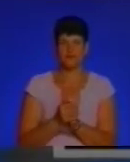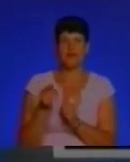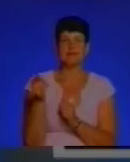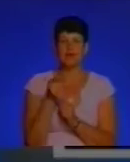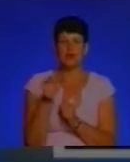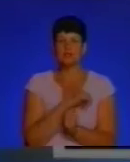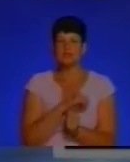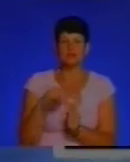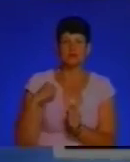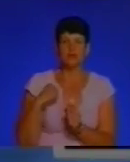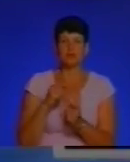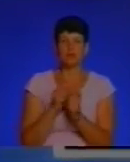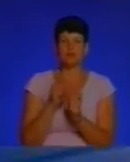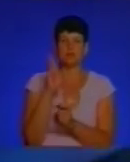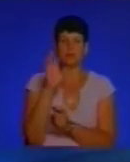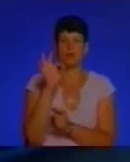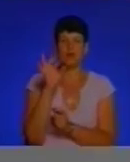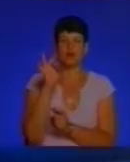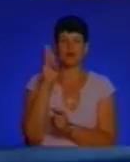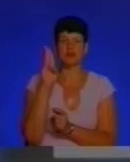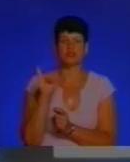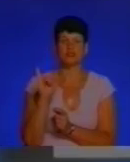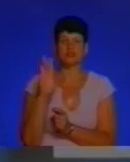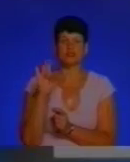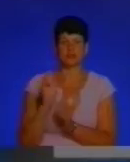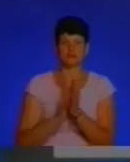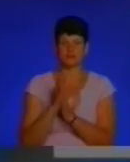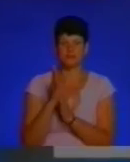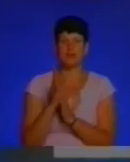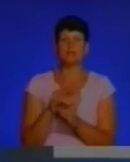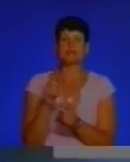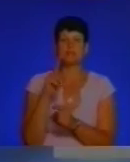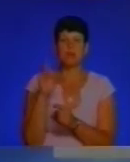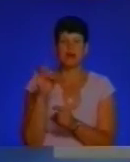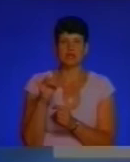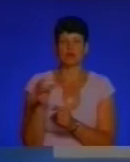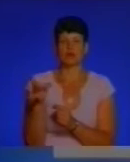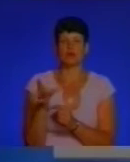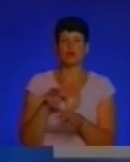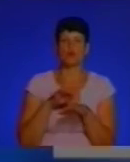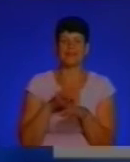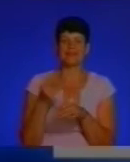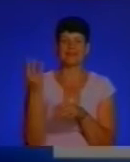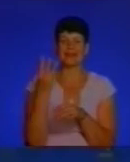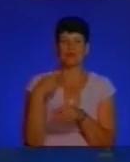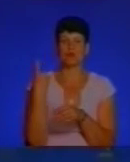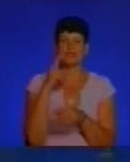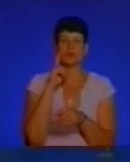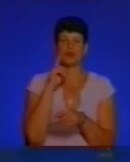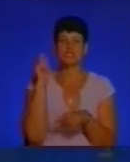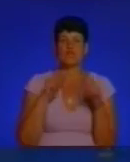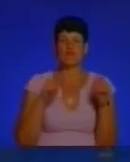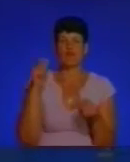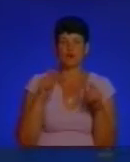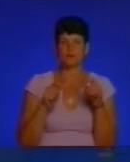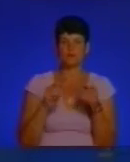самотужки борються з бурщівником. У Зберазькому районі провели третій обласний молодіжний форум. Ситуація на